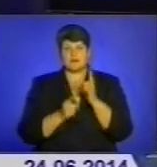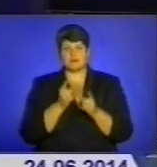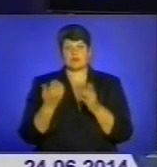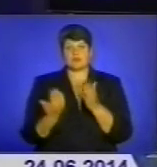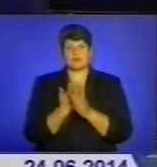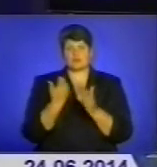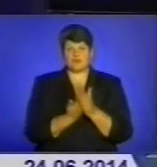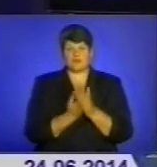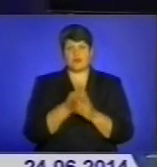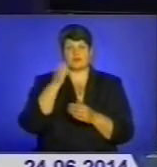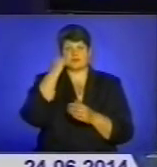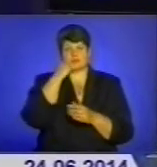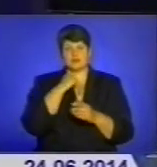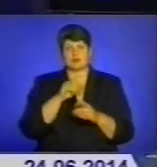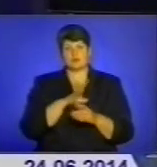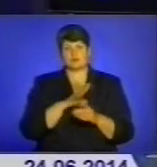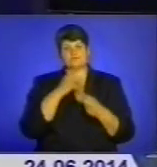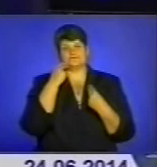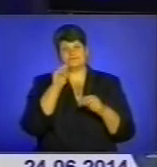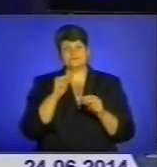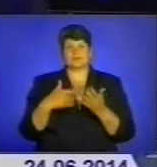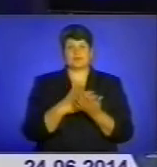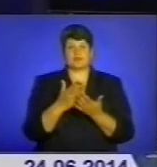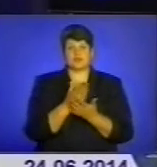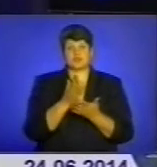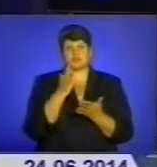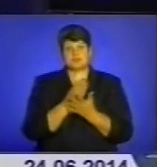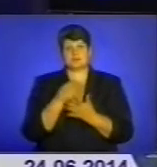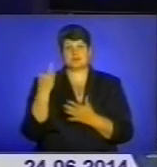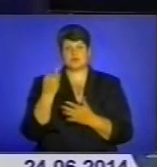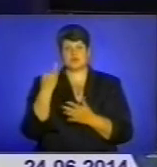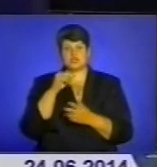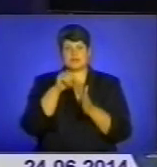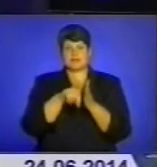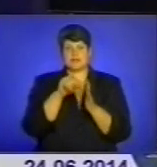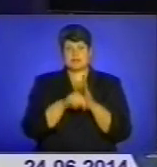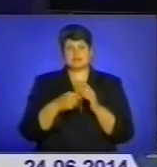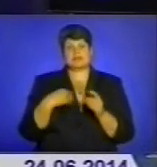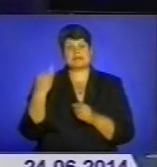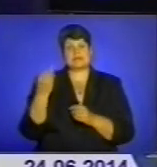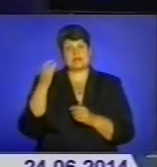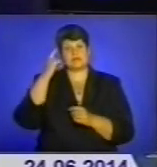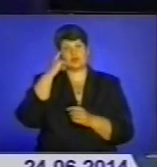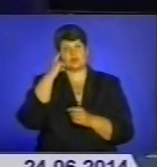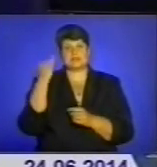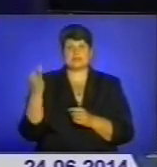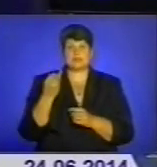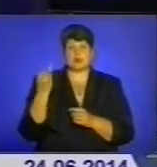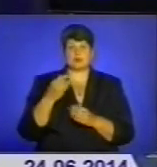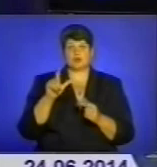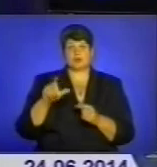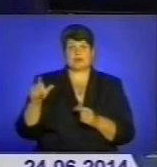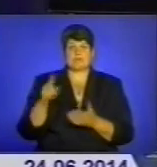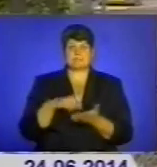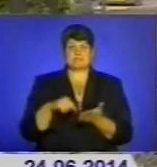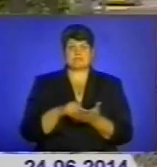якості, ніж та, що була раніше? І чи має вона історичне значення? Наша знімальна група цікавилася думкою істориків та жителів міста.